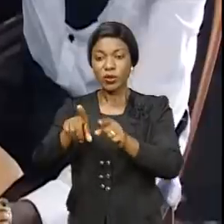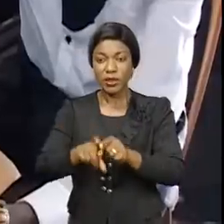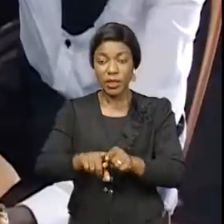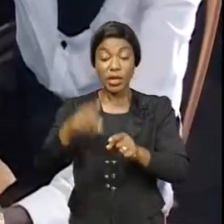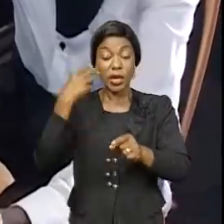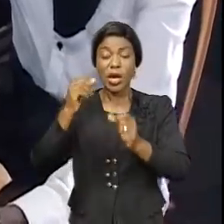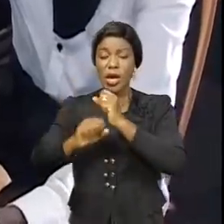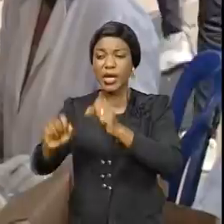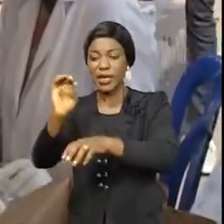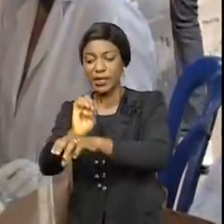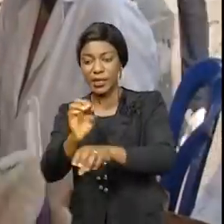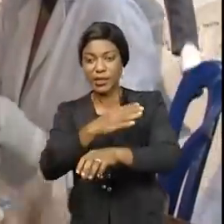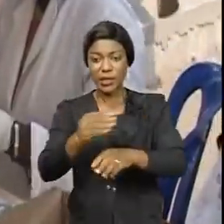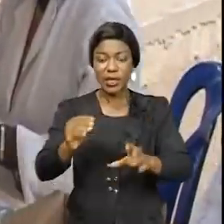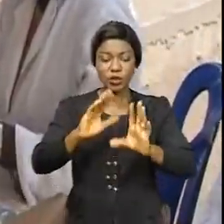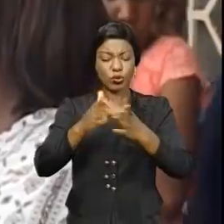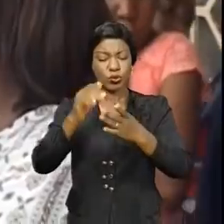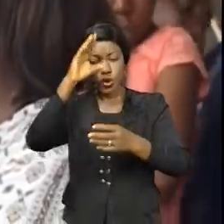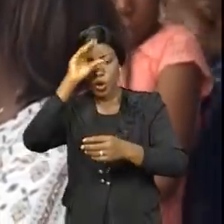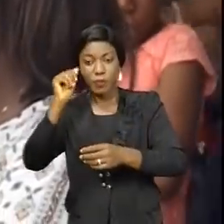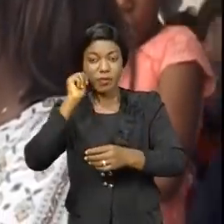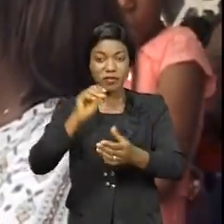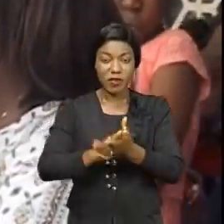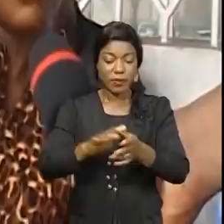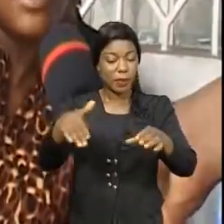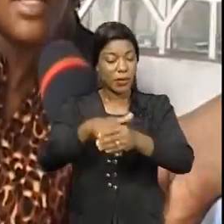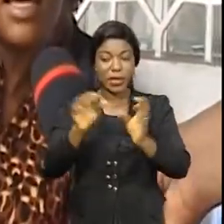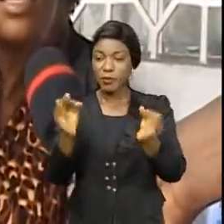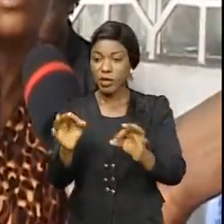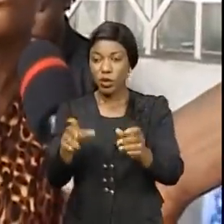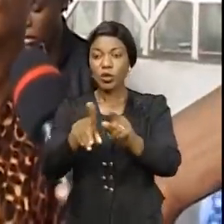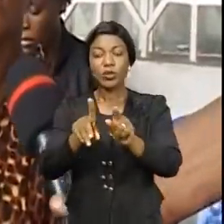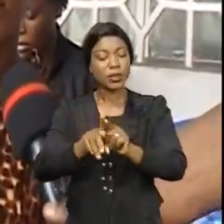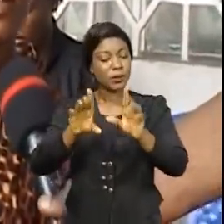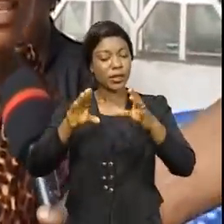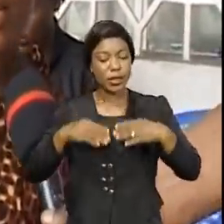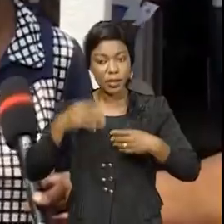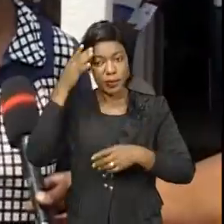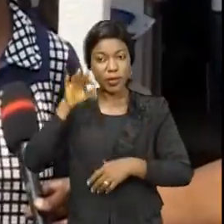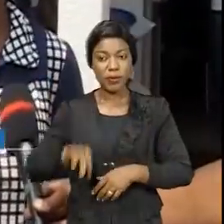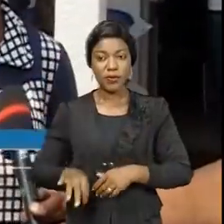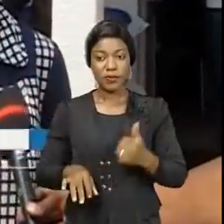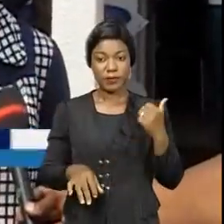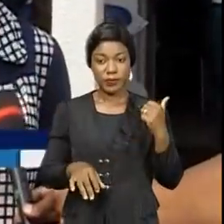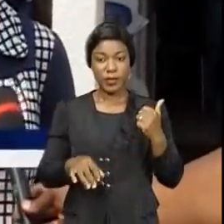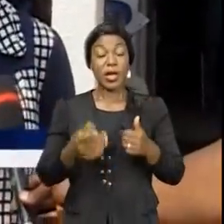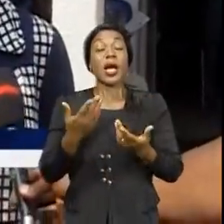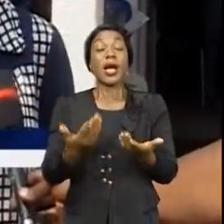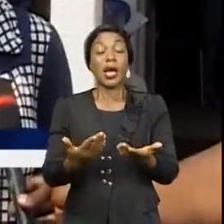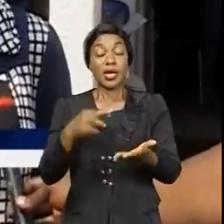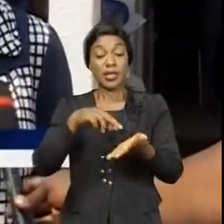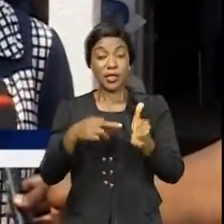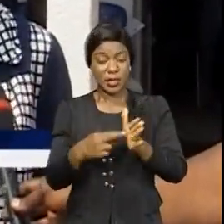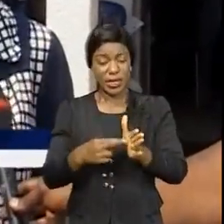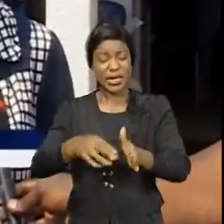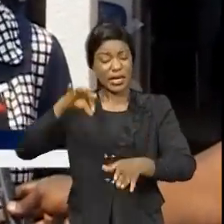familles de Muni et le jeune fils et garçon en corps célibataire, a été saluée par les bénéficiaires. Il est avantageux pour nous de